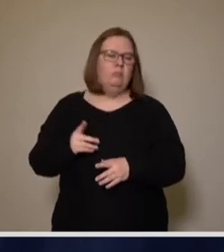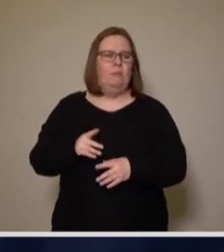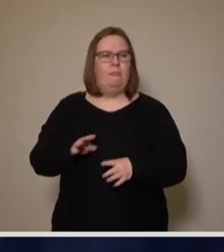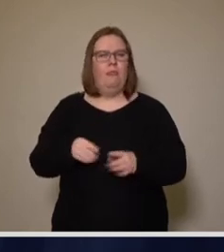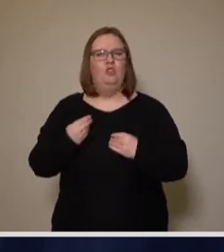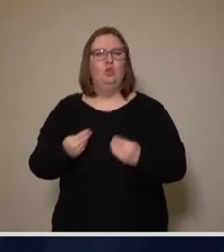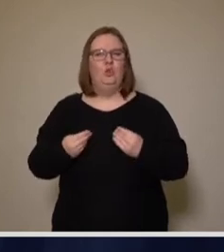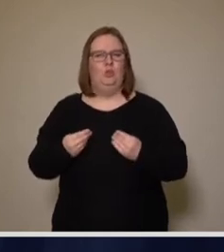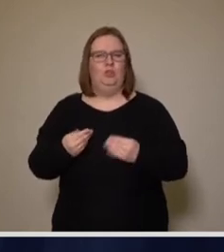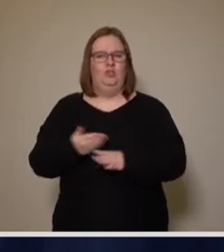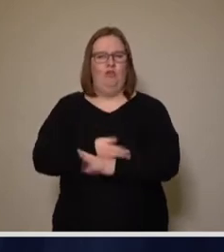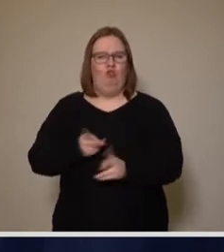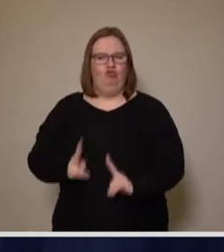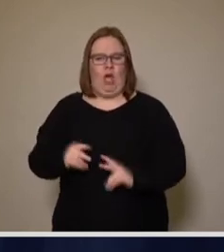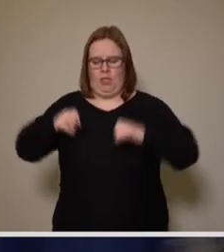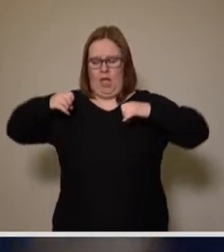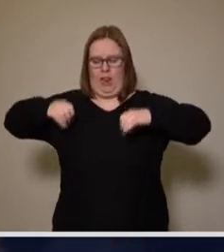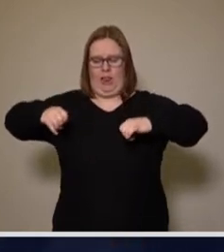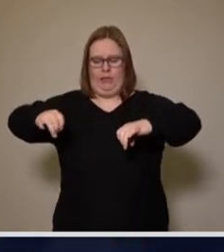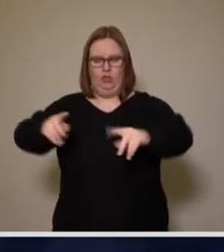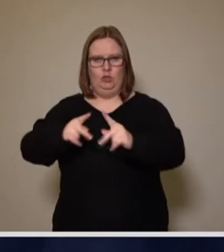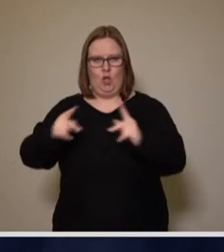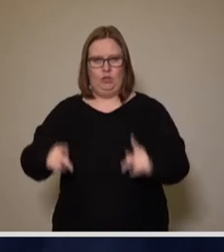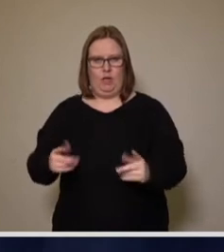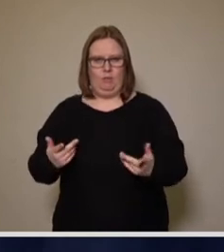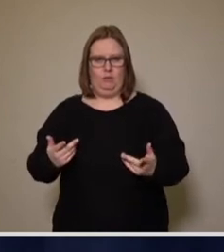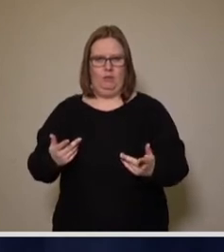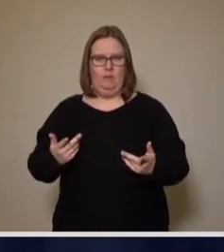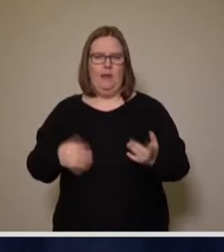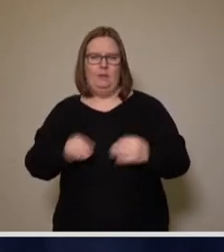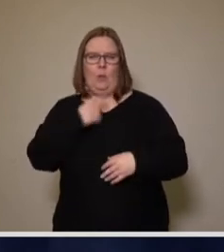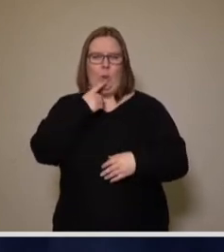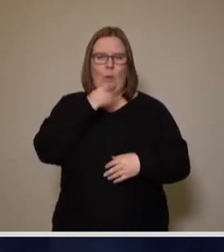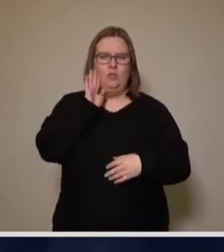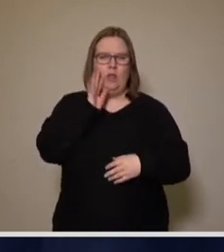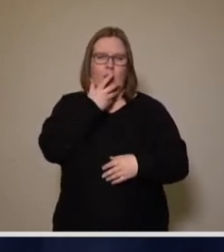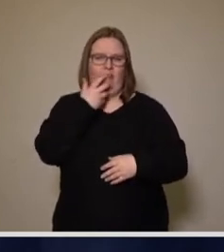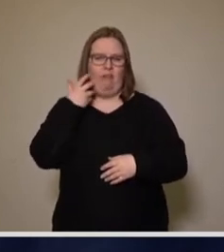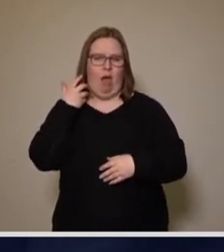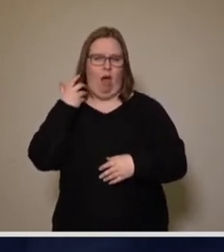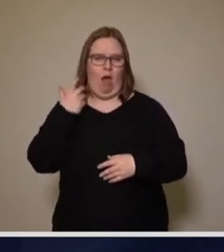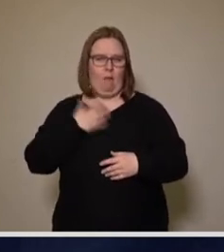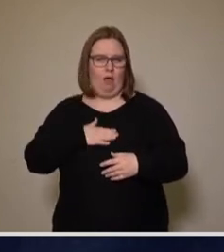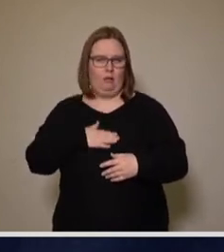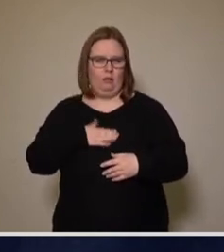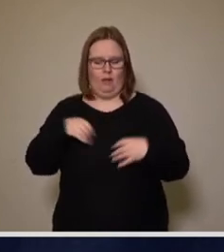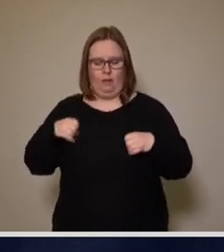Radeberger Vorstadt typischen Lichtkonzept, was ja eher so ein rötlich-gelbes-warmes Licht ist, was in allen